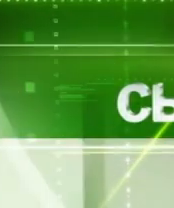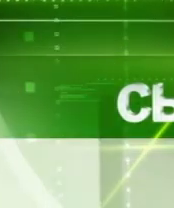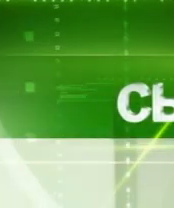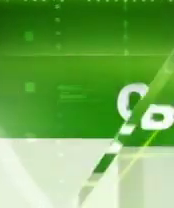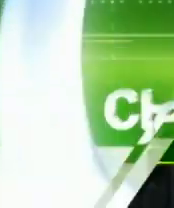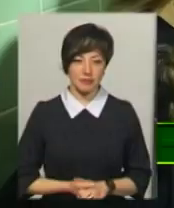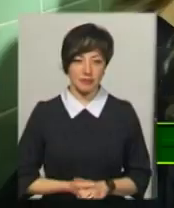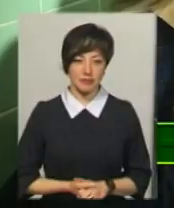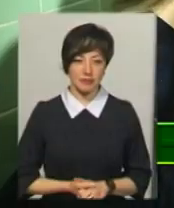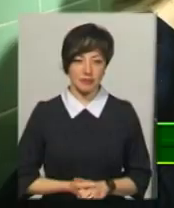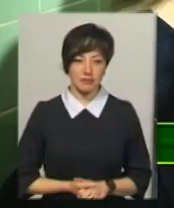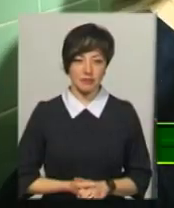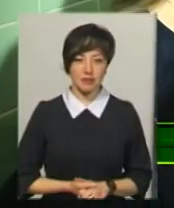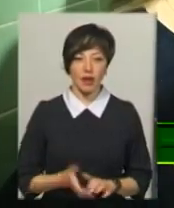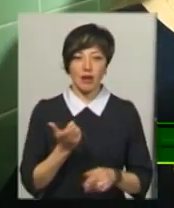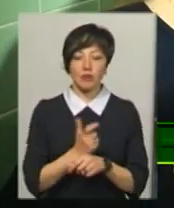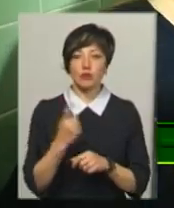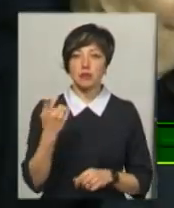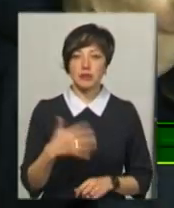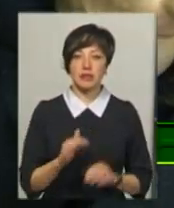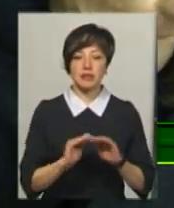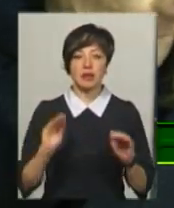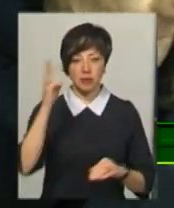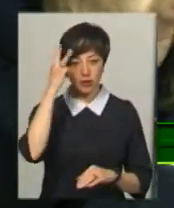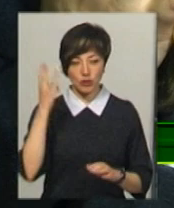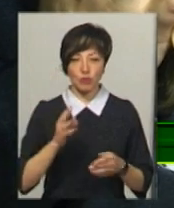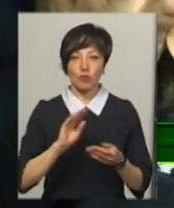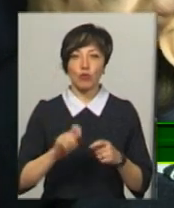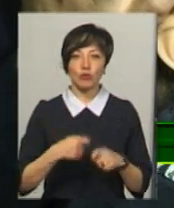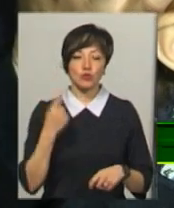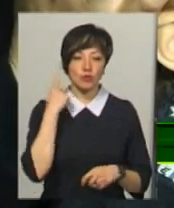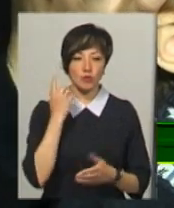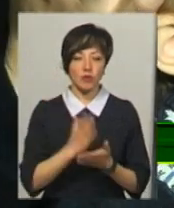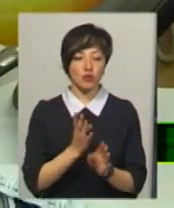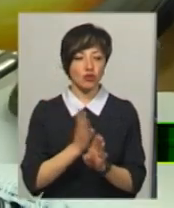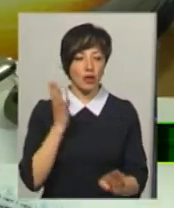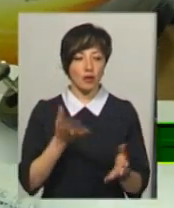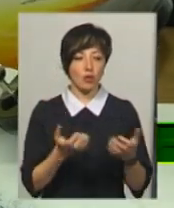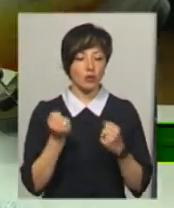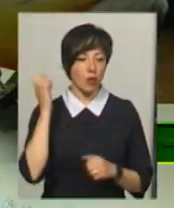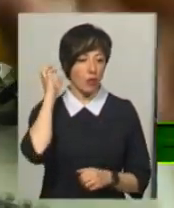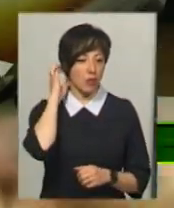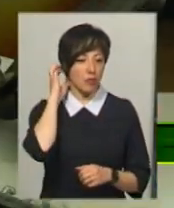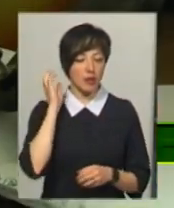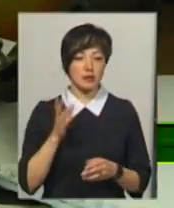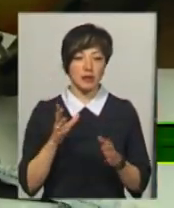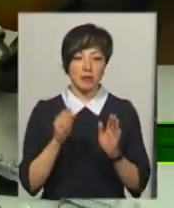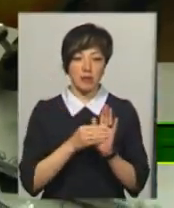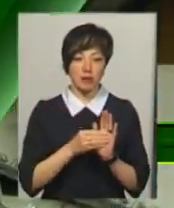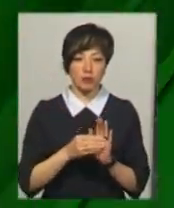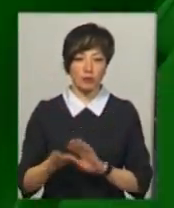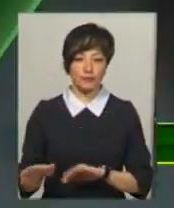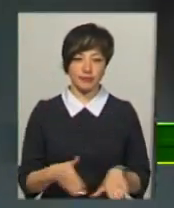Музика Понад 150 дітей Хмельниччини із вадами слуху перебувають у черзі на отримання кохлеарного імпланта.